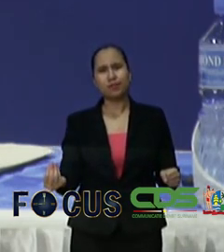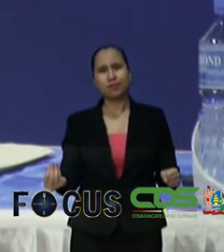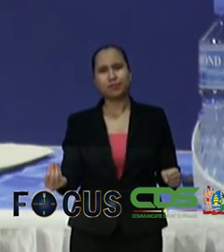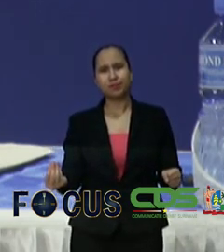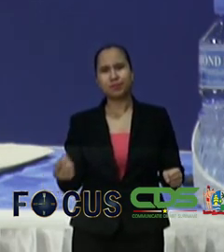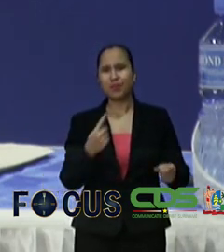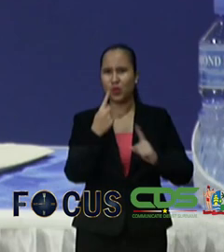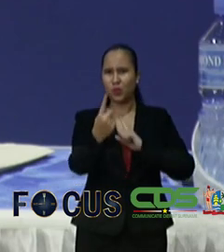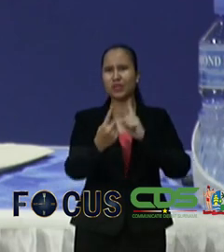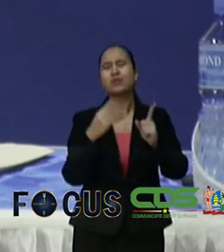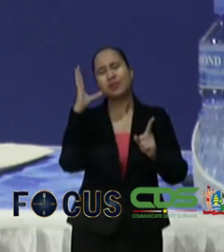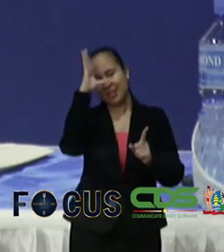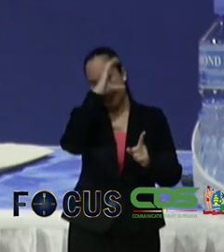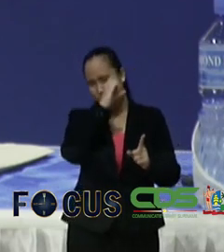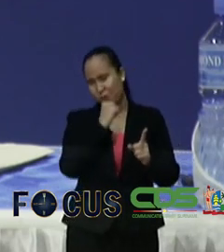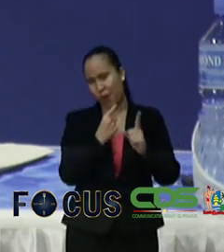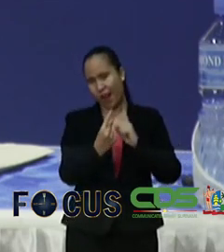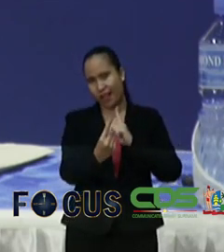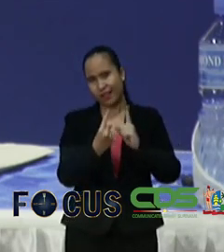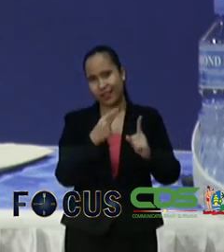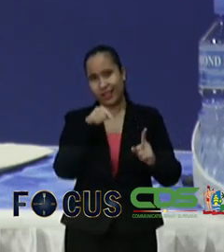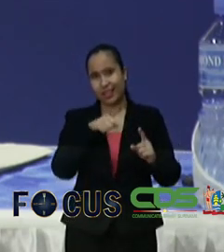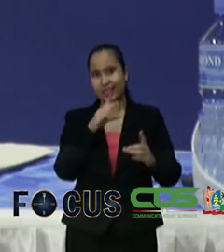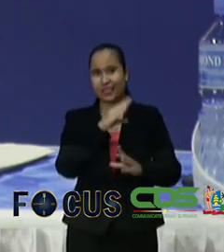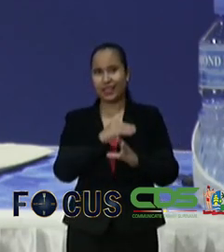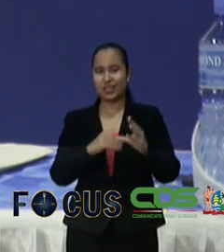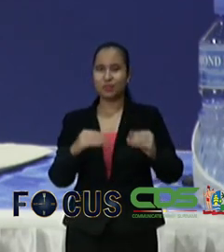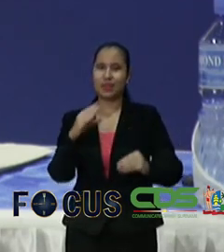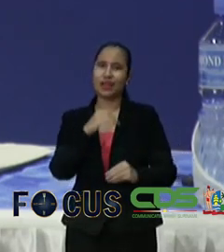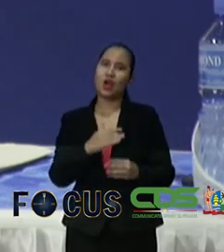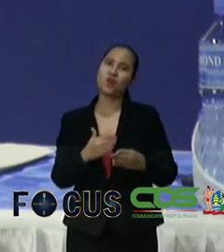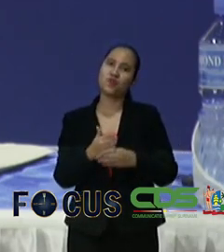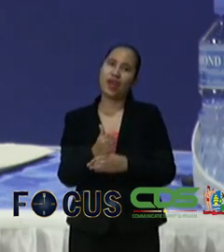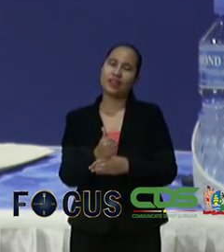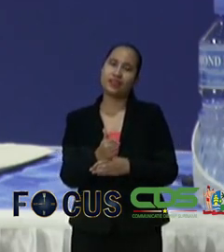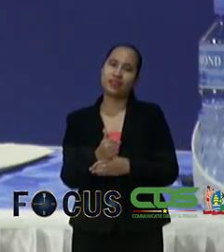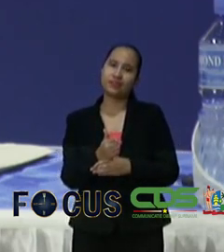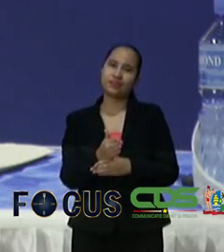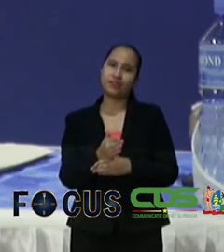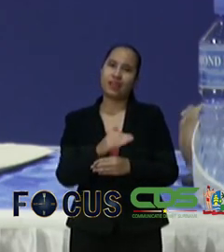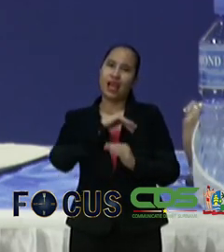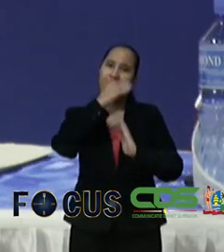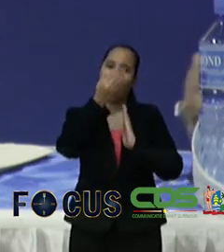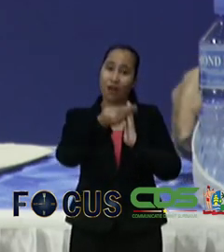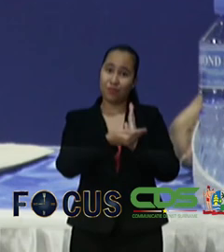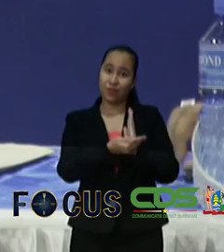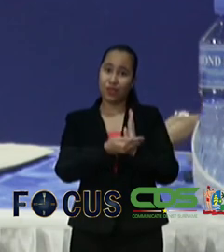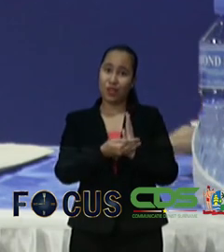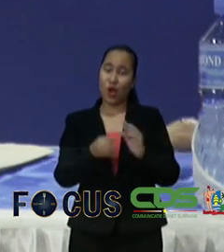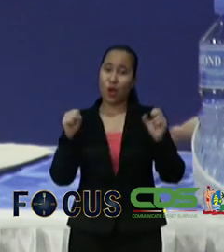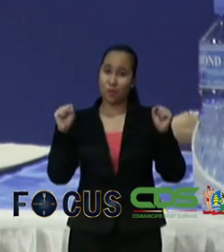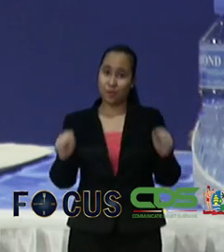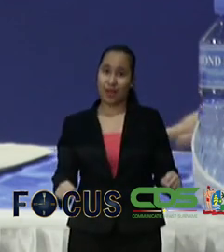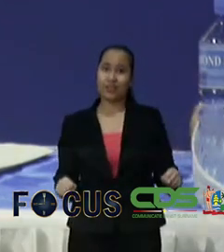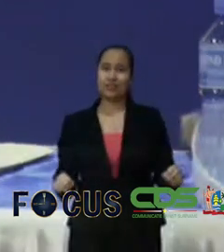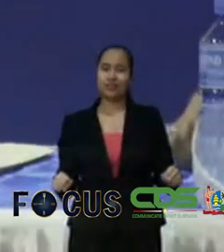van wederzijds begrip en die gesprekken zullen dus ook verder afgerond worden op basis hiervan.